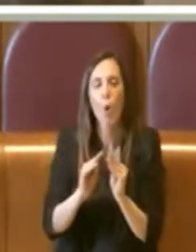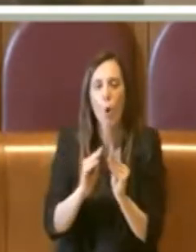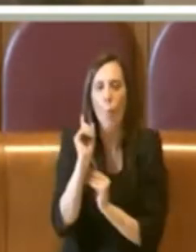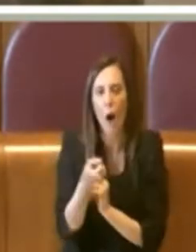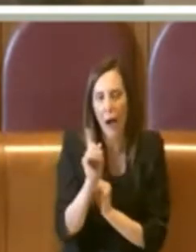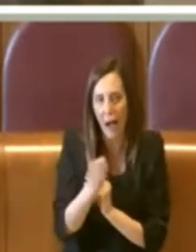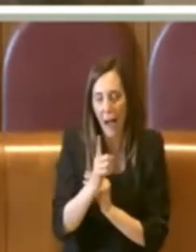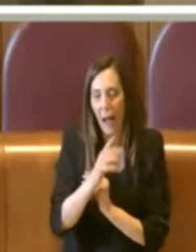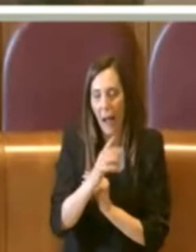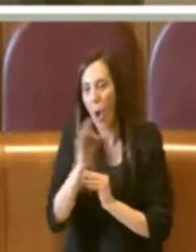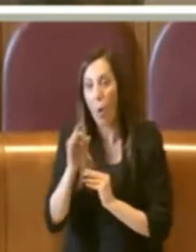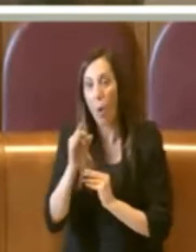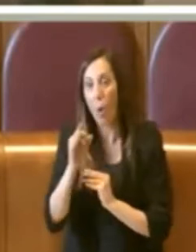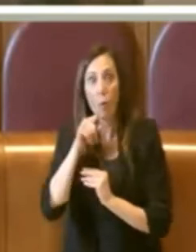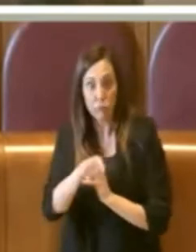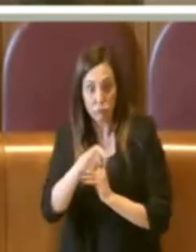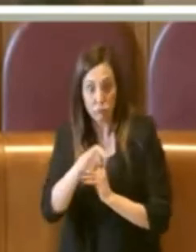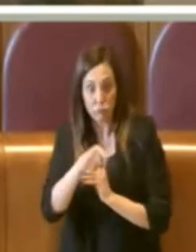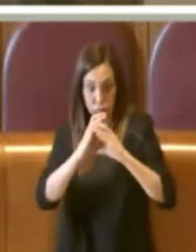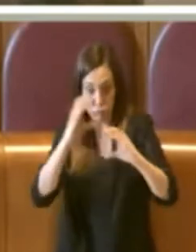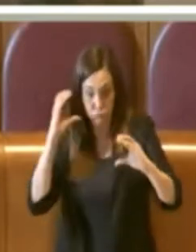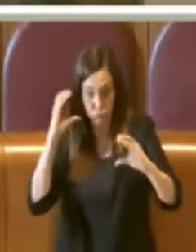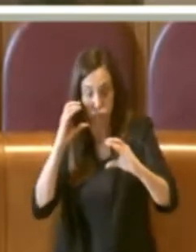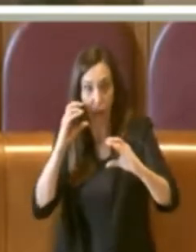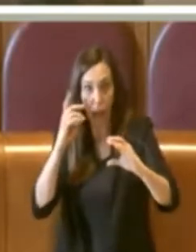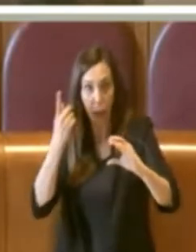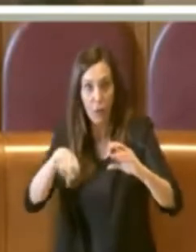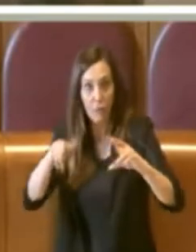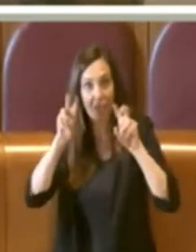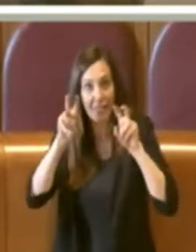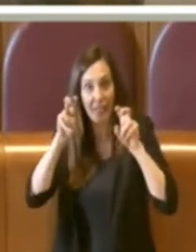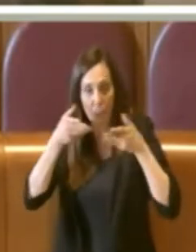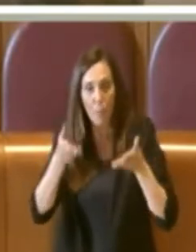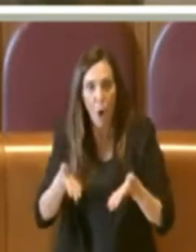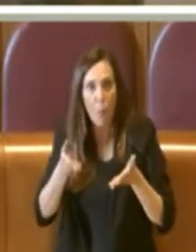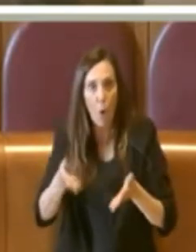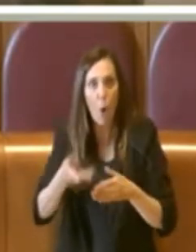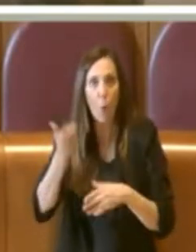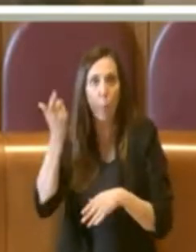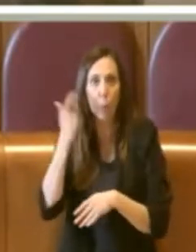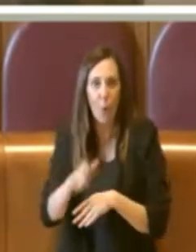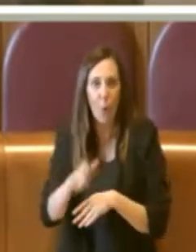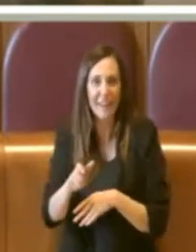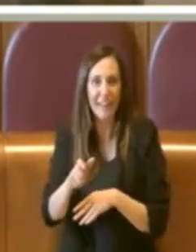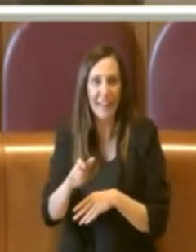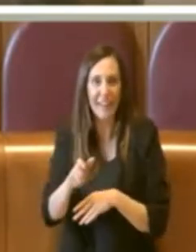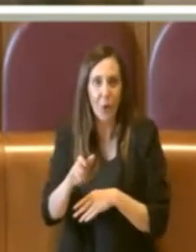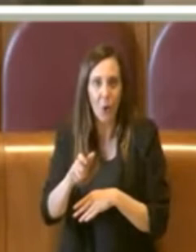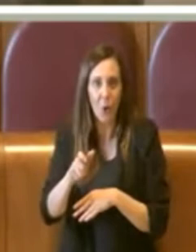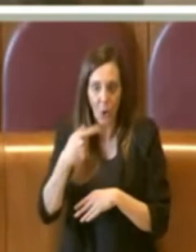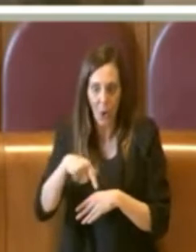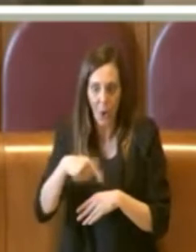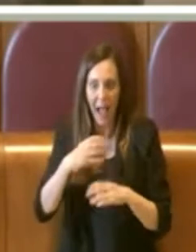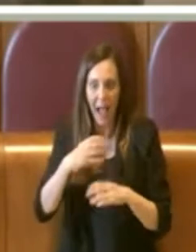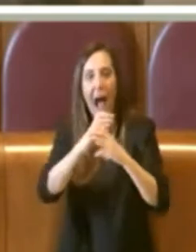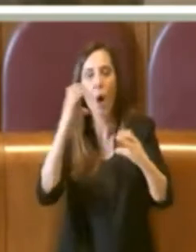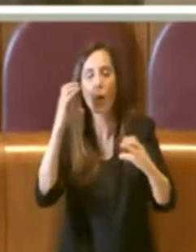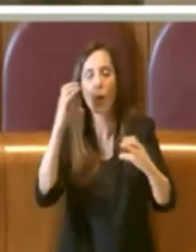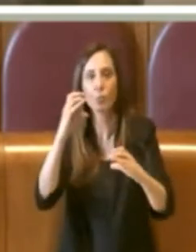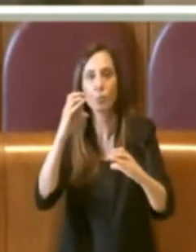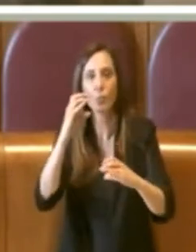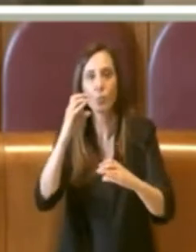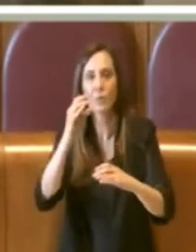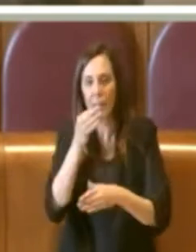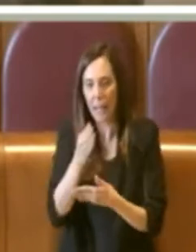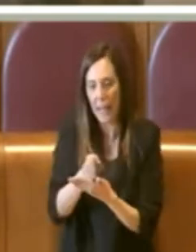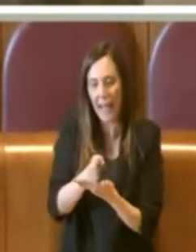modalità di alimentazione, che tra l'altro è anche un tema attuale, perché tra poco entreranno in servizio degli autobus ibridi e